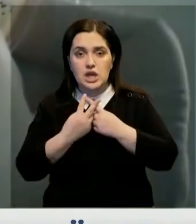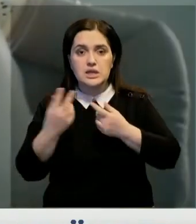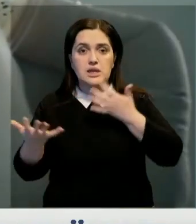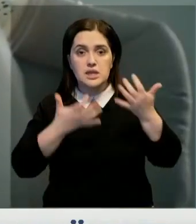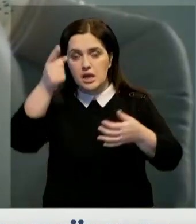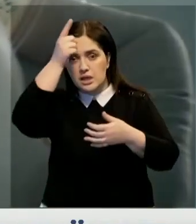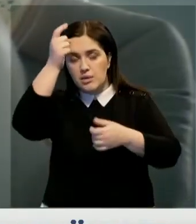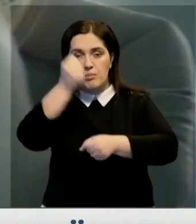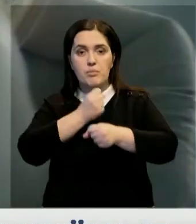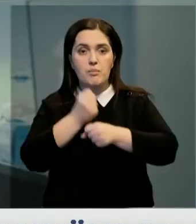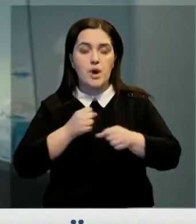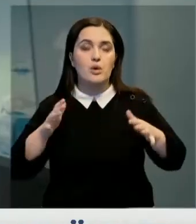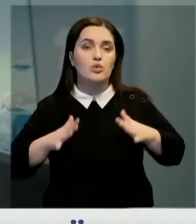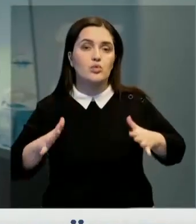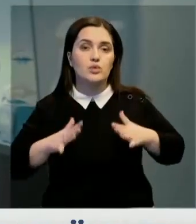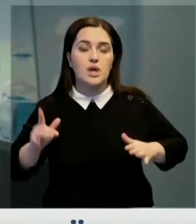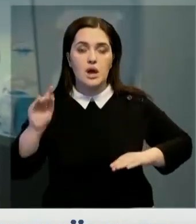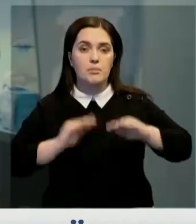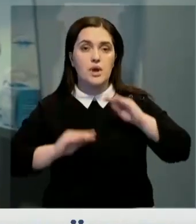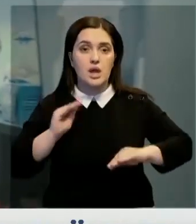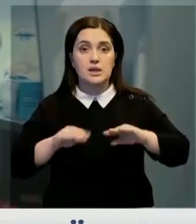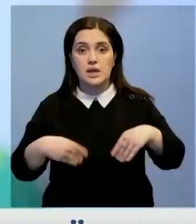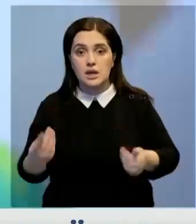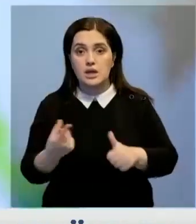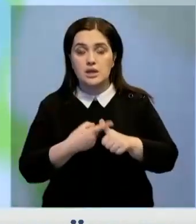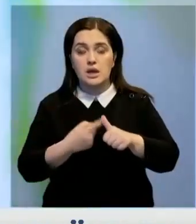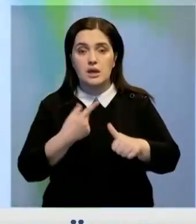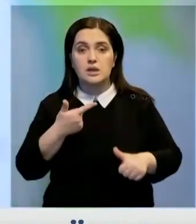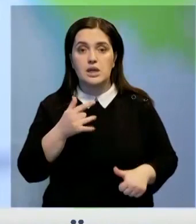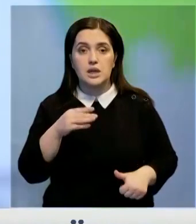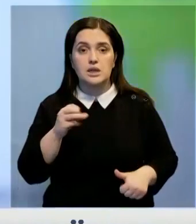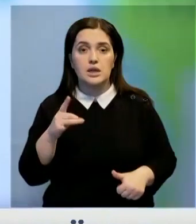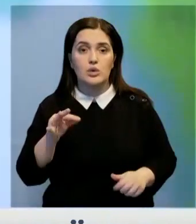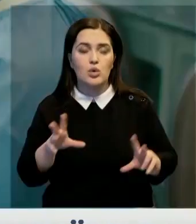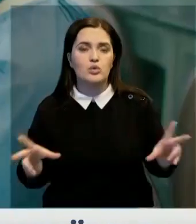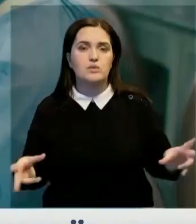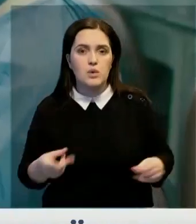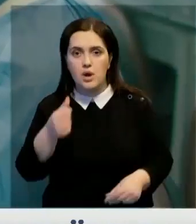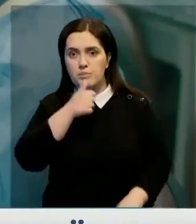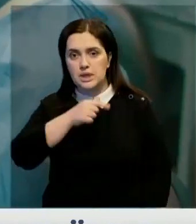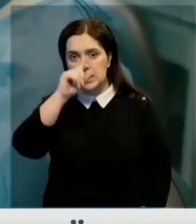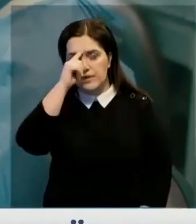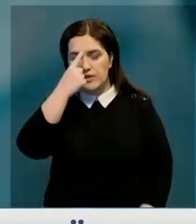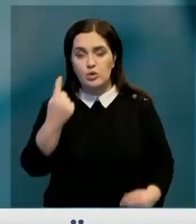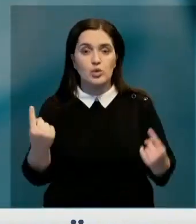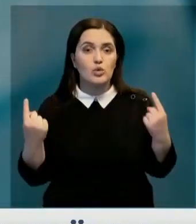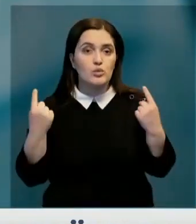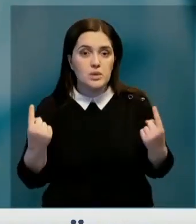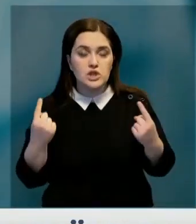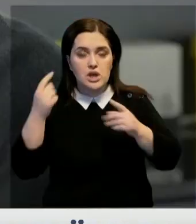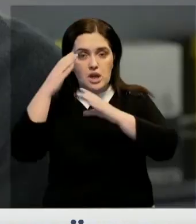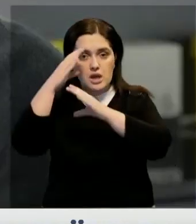Германии, производство в Грузии. Препарат, которому дали название «Глипера», уже успешно протестирован в Индии, в одной из крупнейших